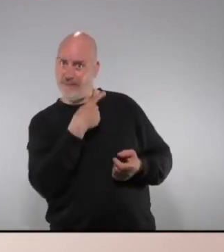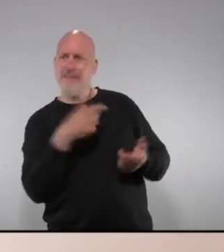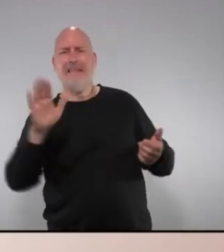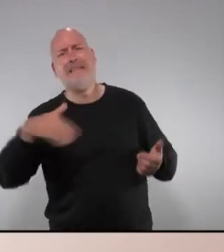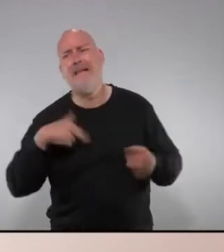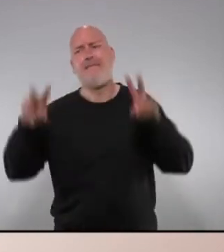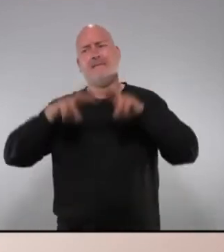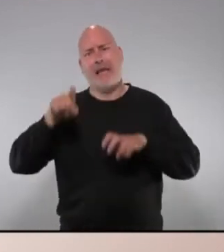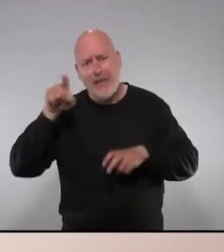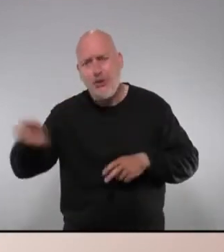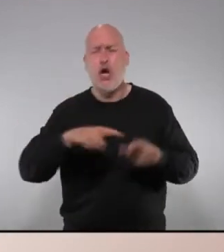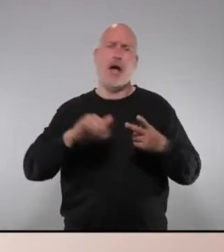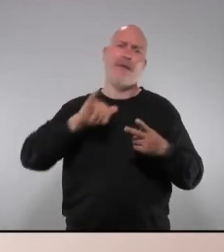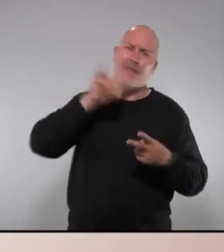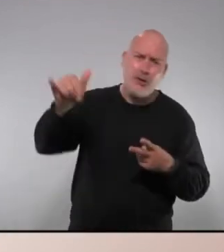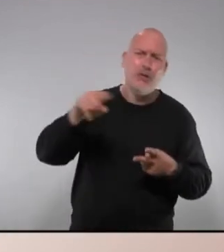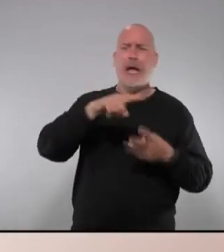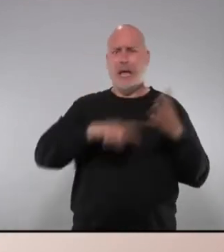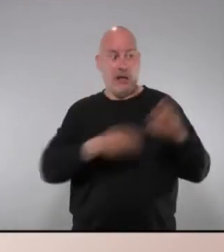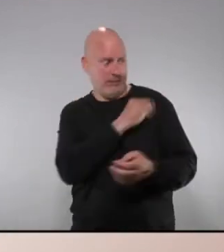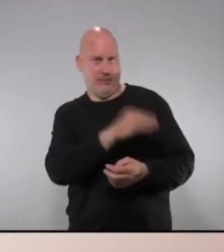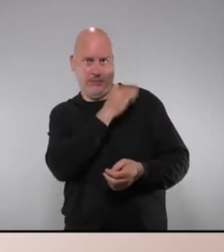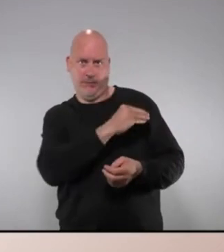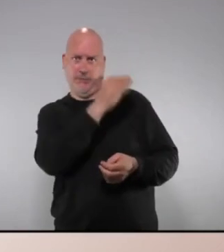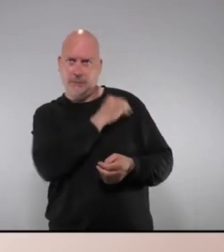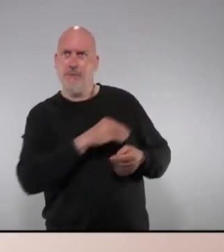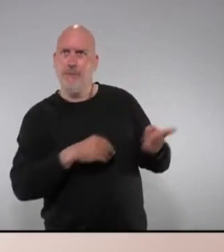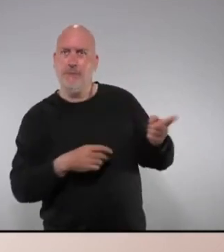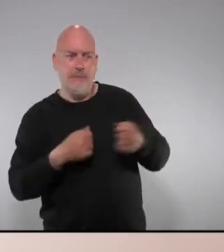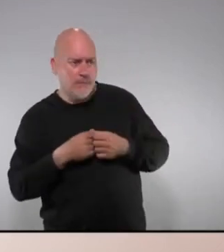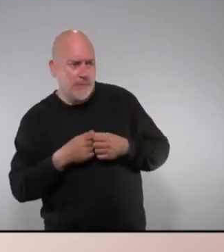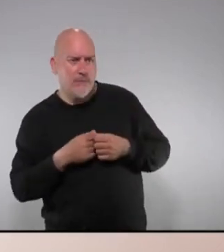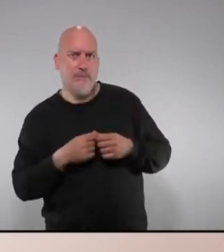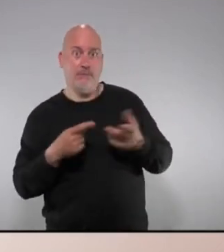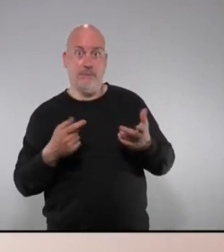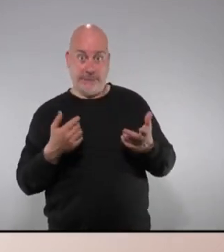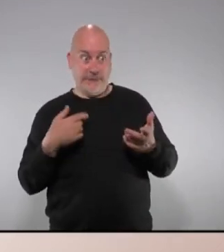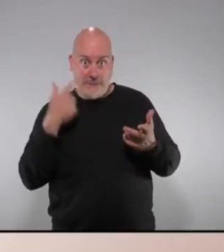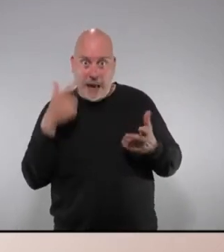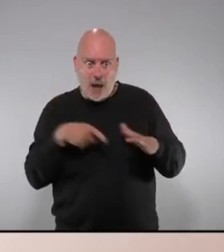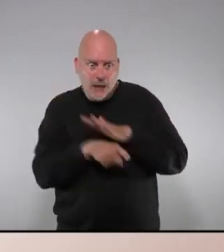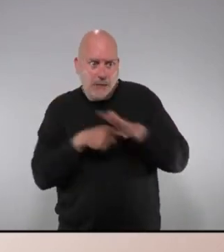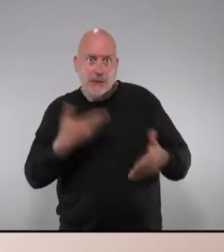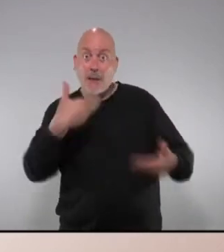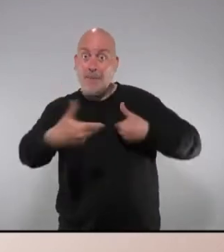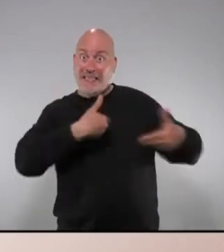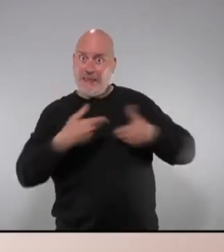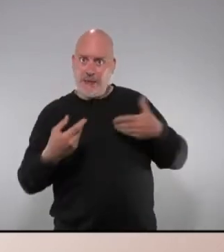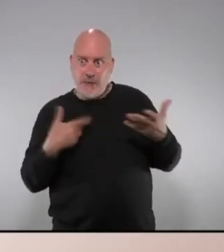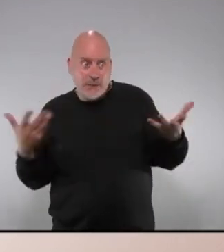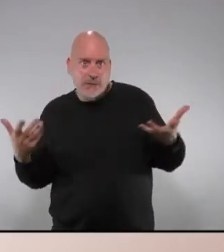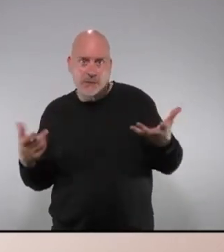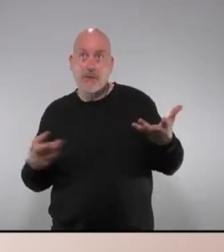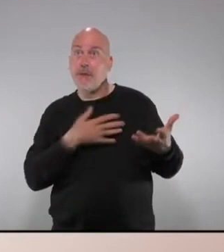investiguem això o que denunciem allò altre i cregui-me cregui-me que últimament gairebé no donem abast a gestionar les peticions que ens arriben